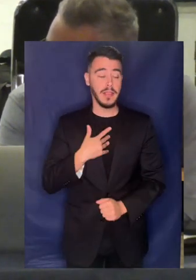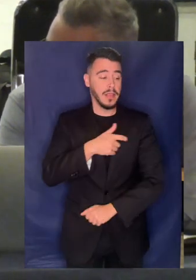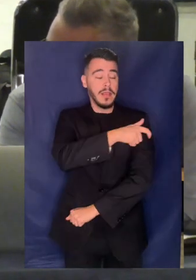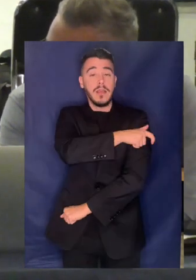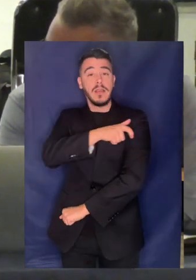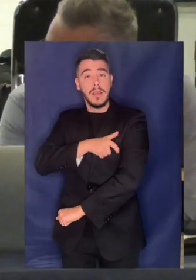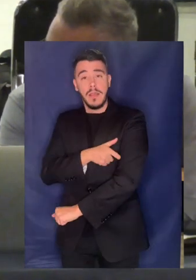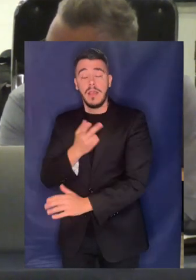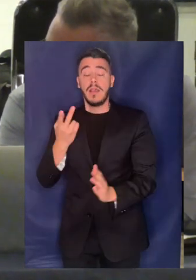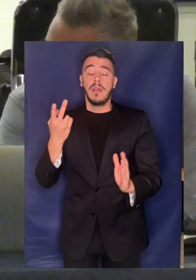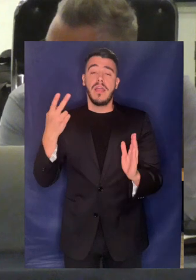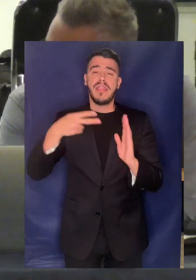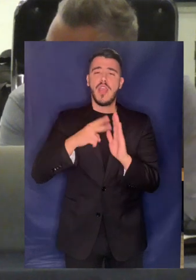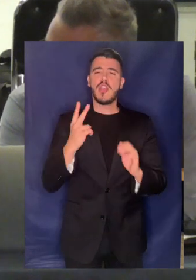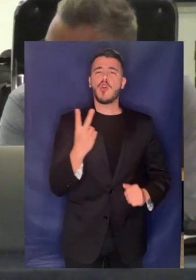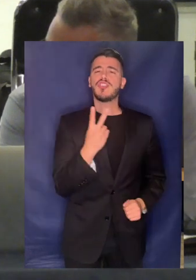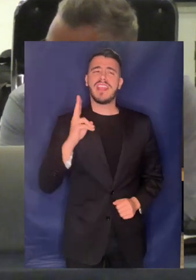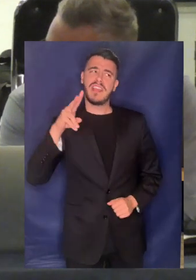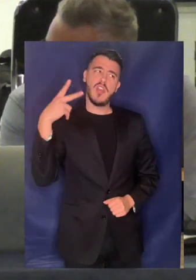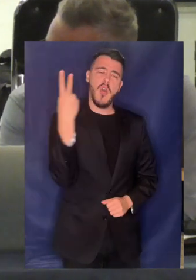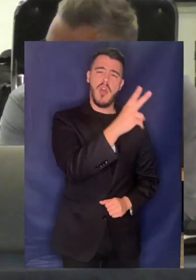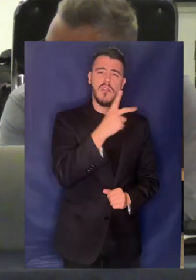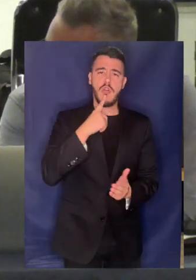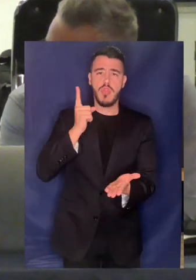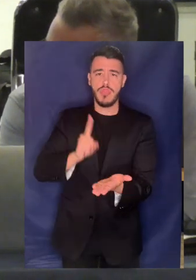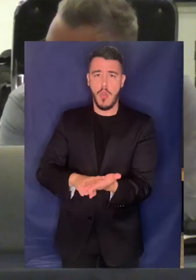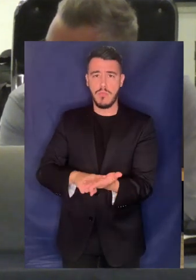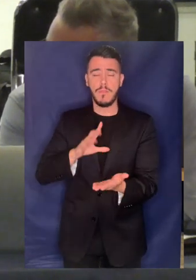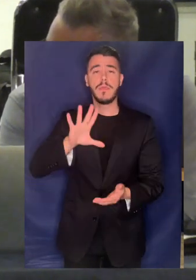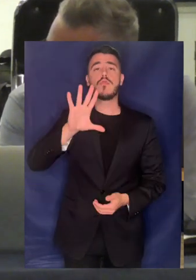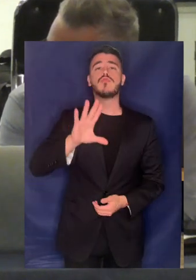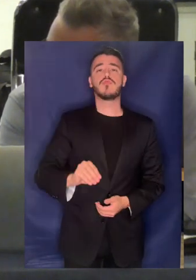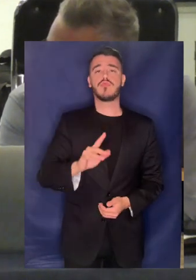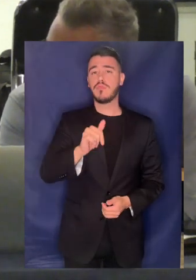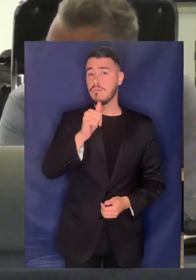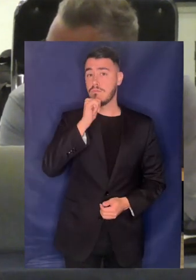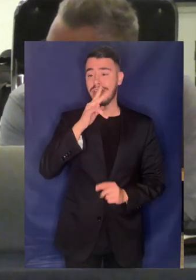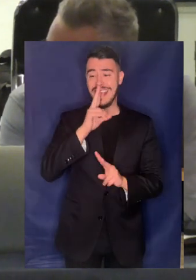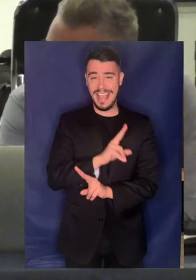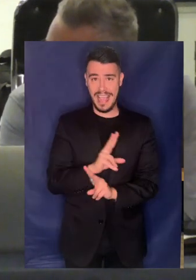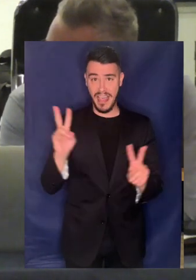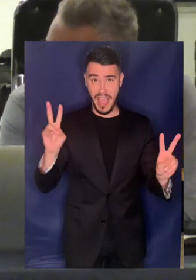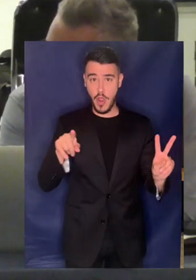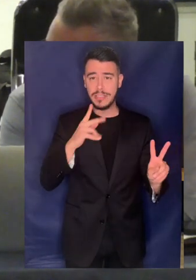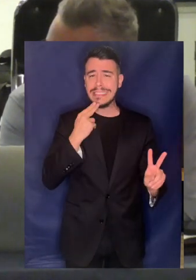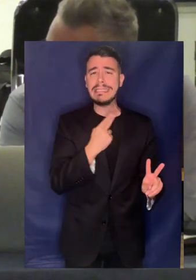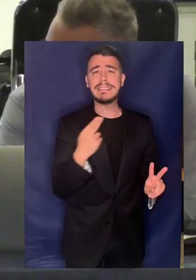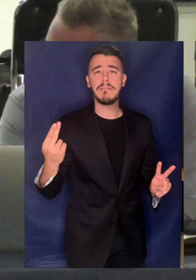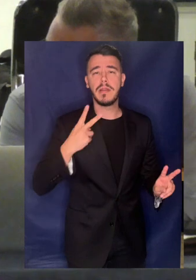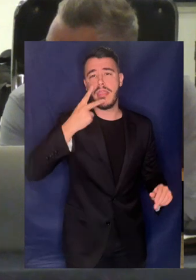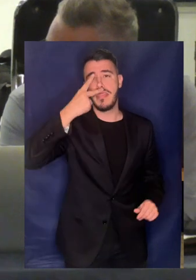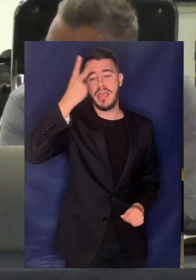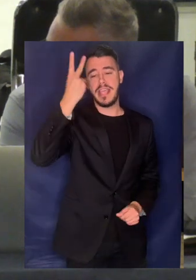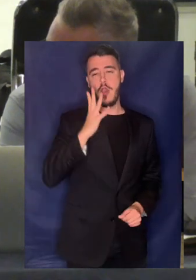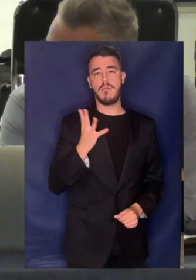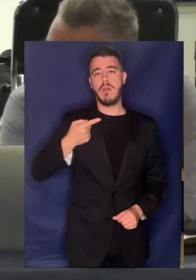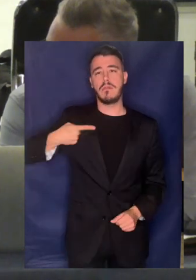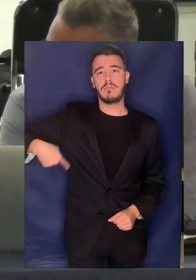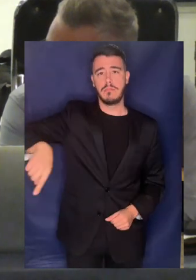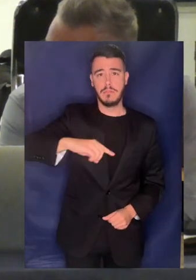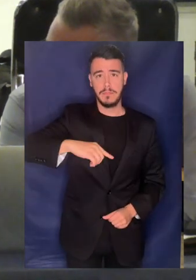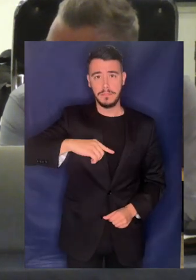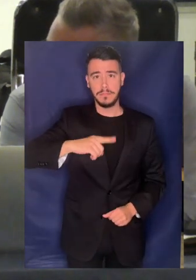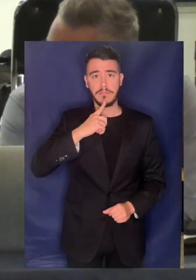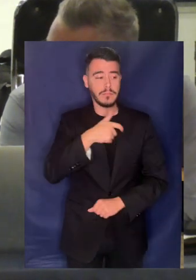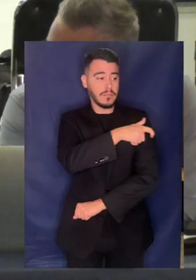Είναι η πρόσβαση στο καθαρό νερό ως ανθρώπινο δικαίωμα Με αυτό το ψήφισμα ο οργανισμός